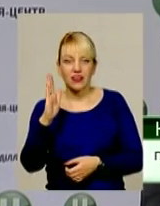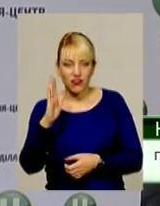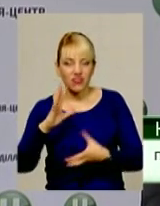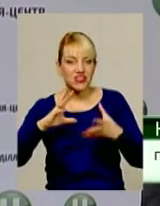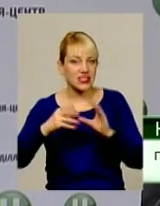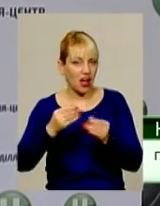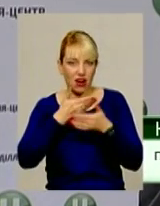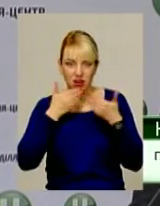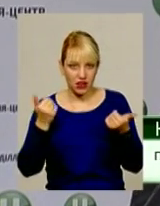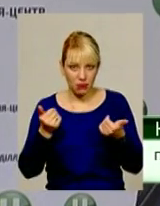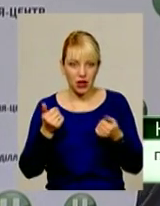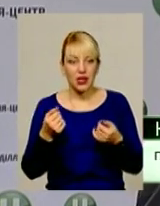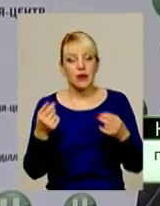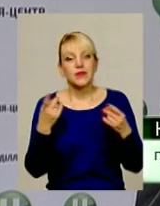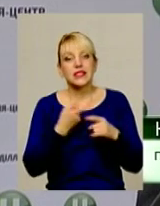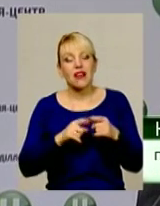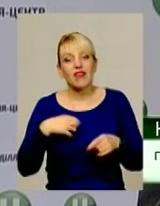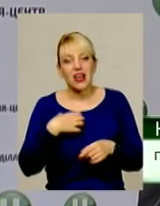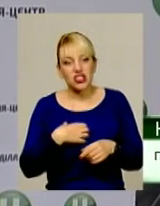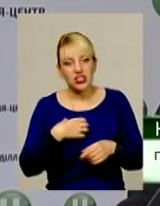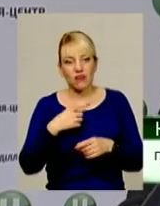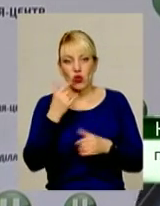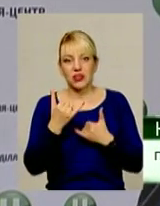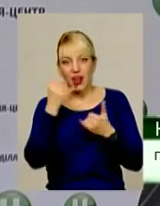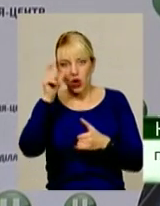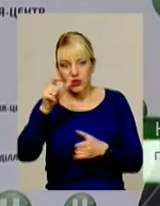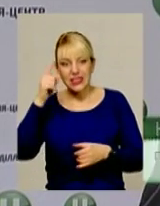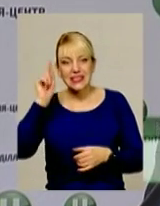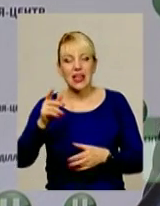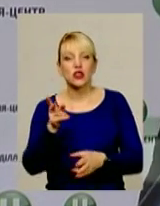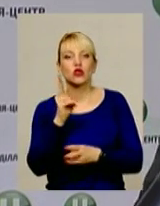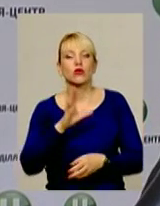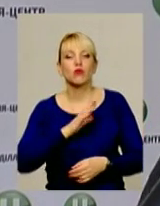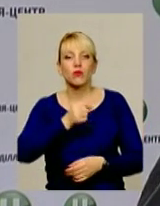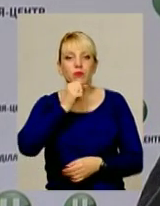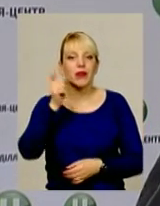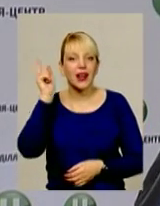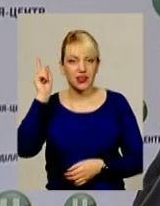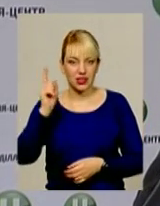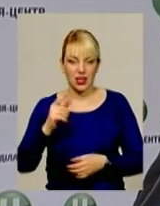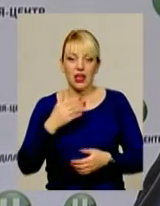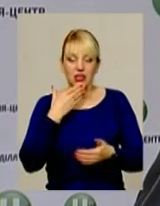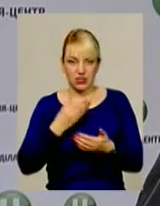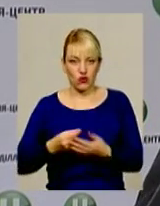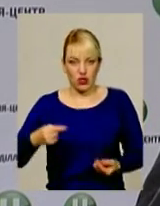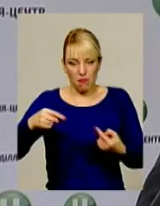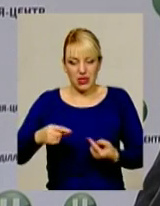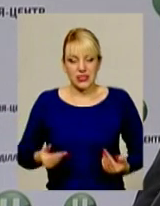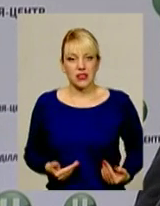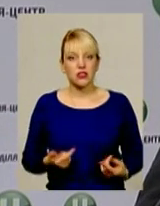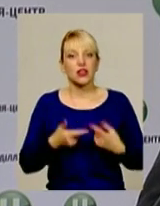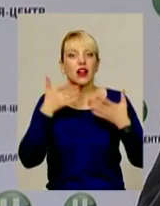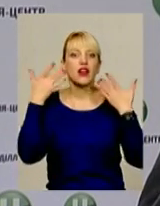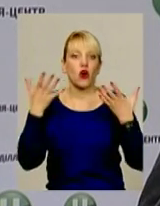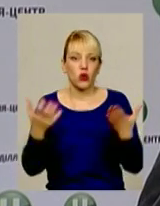Це важливо для людей знати своє коріння, знати, ким були їх предки. Тоді й своє призначення легше знайти. До того ж, це об